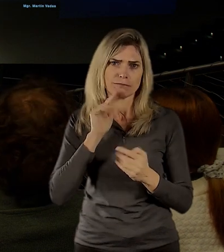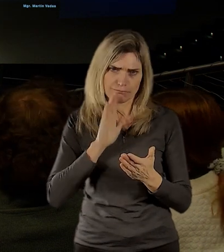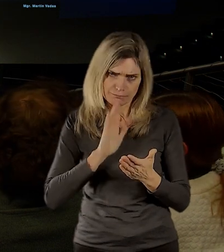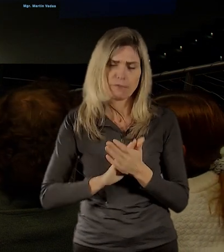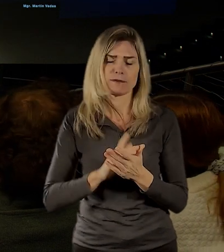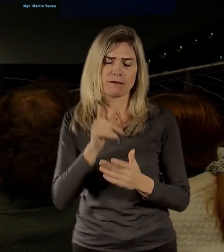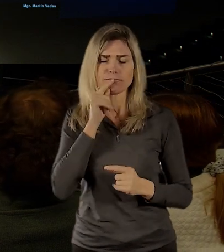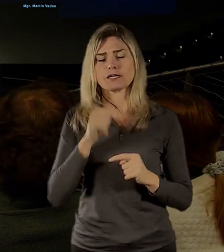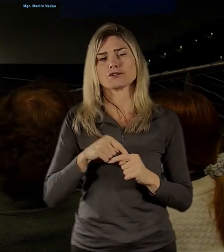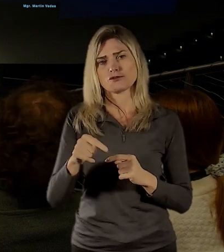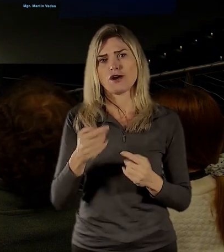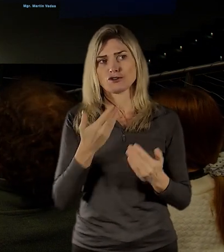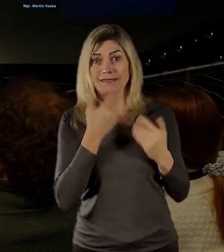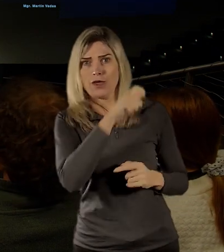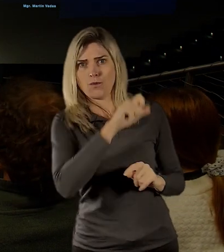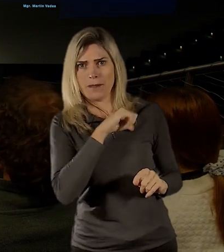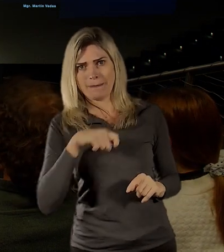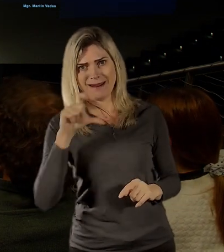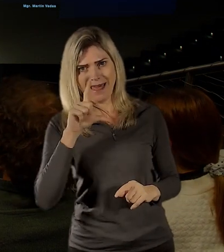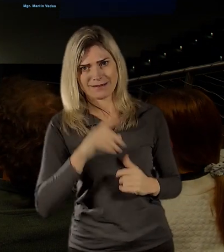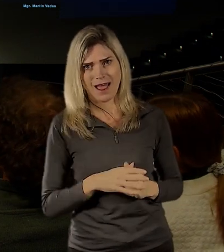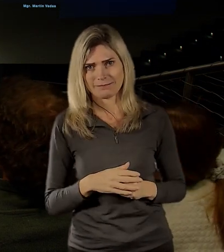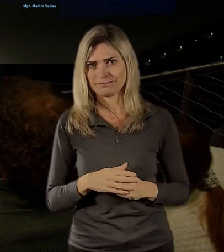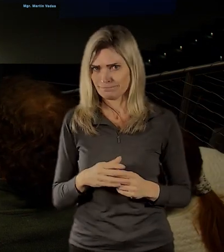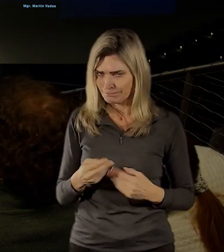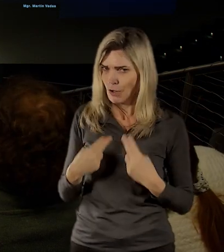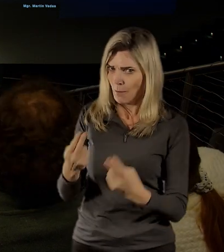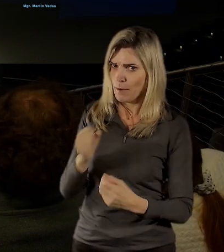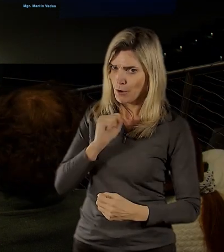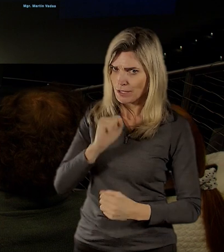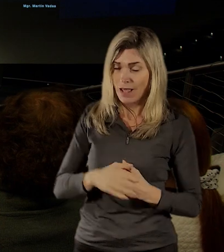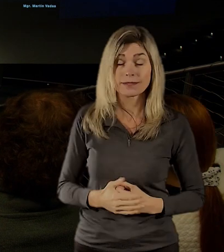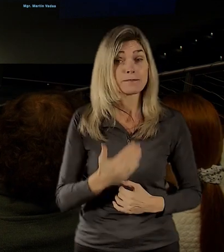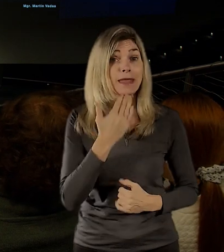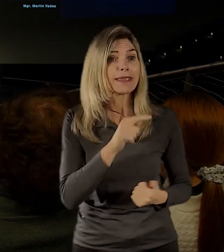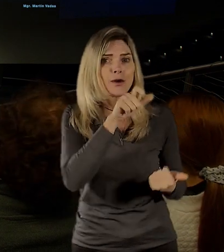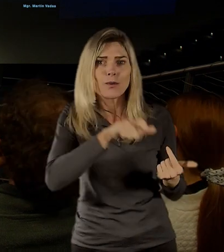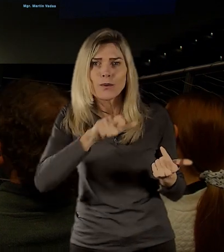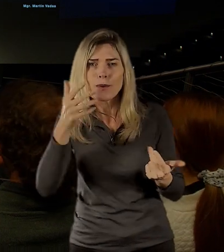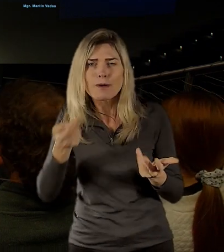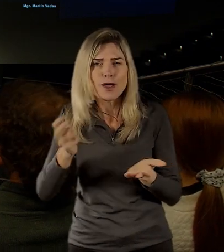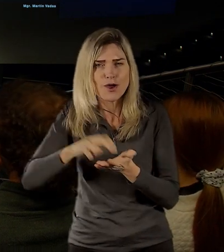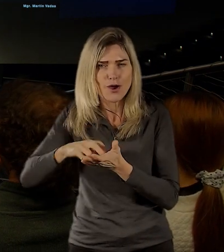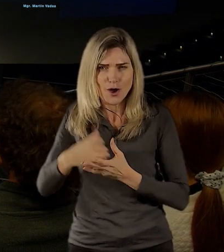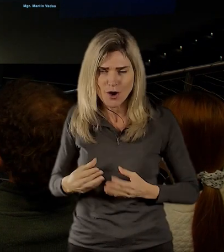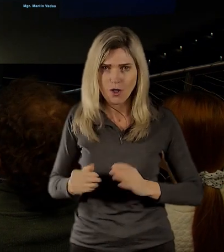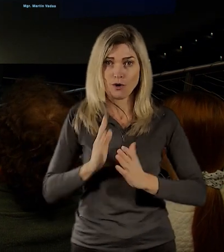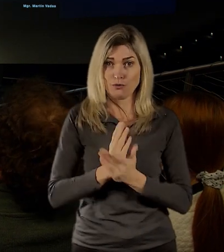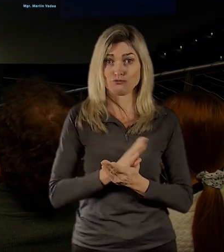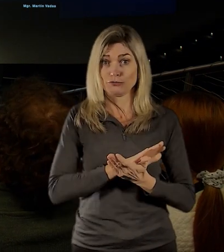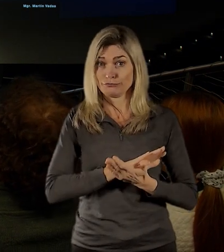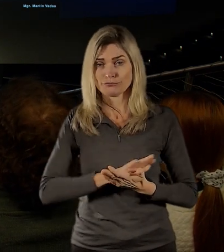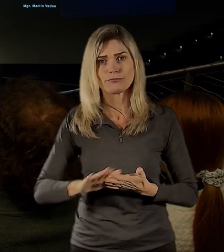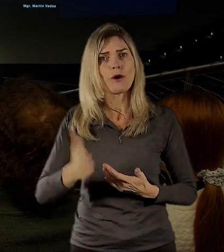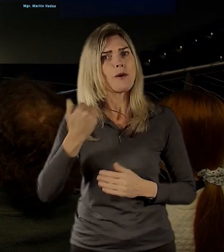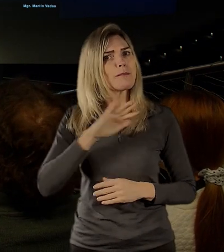vracím slovo moderátorovi, děkuji. Děkuji moc krát, děkuji za vaše příspěvky a předpokládám, že jsme se dostali na konec